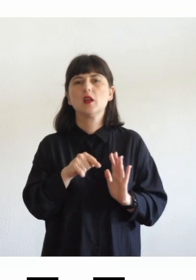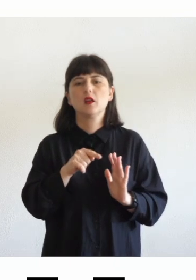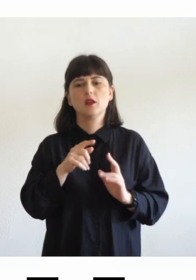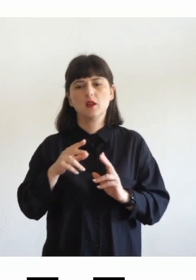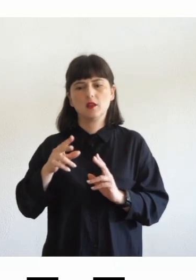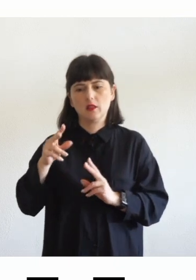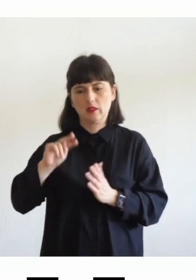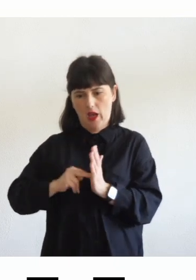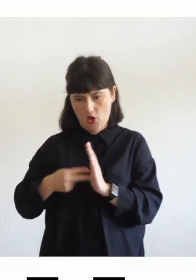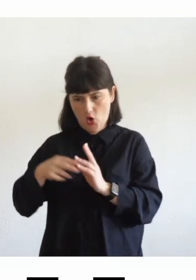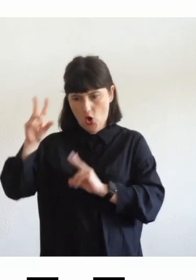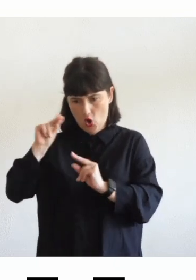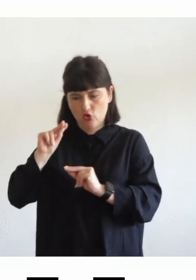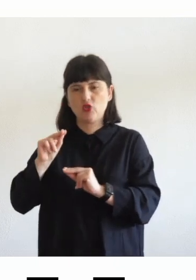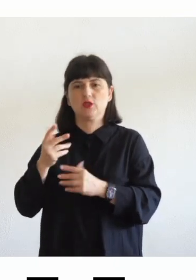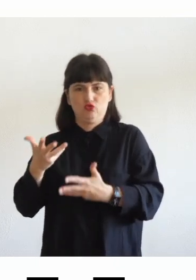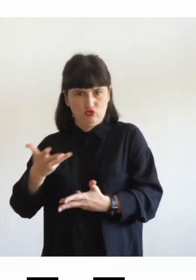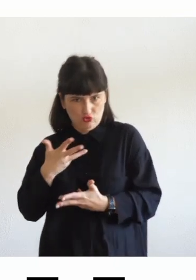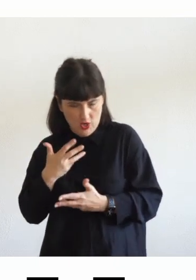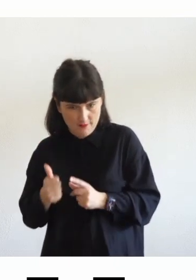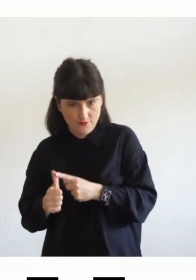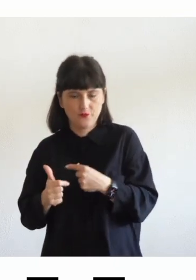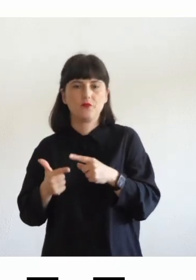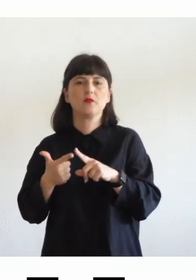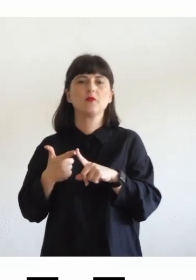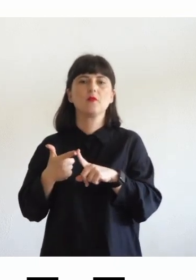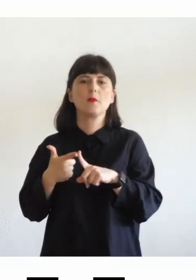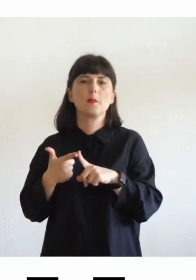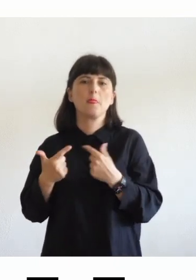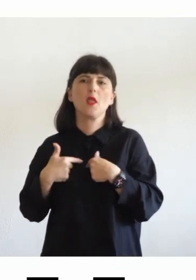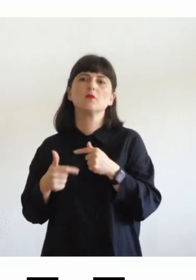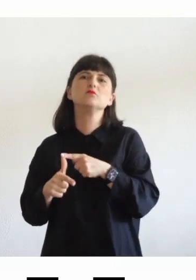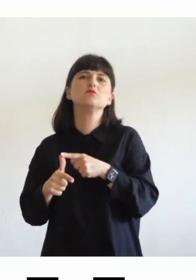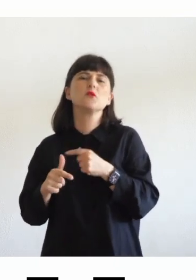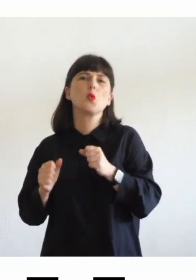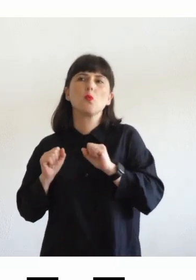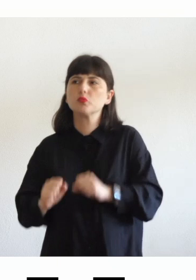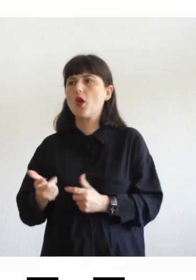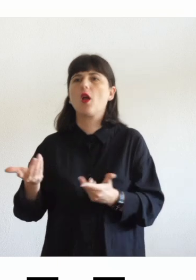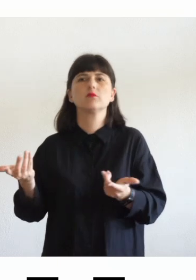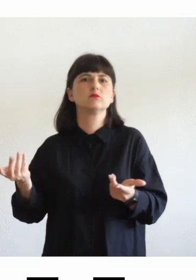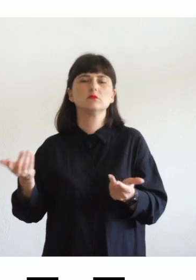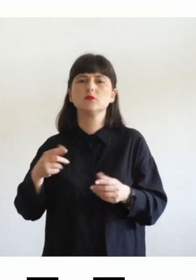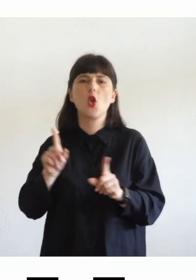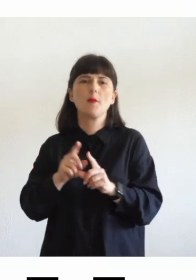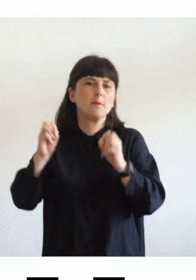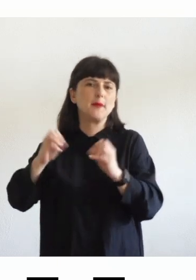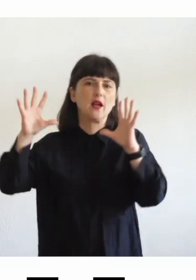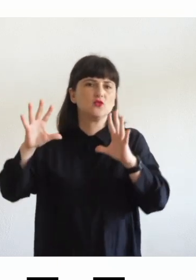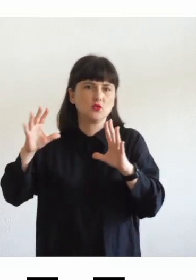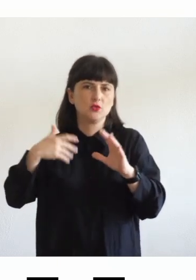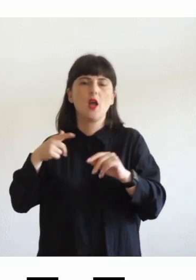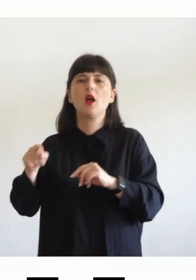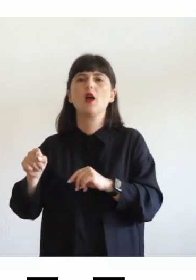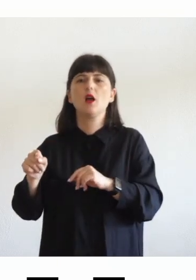tecniche ci sono e che con una bacchetta magica riusciamo in qualche modo a trasportarle